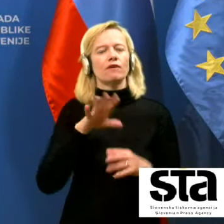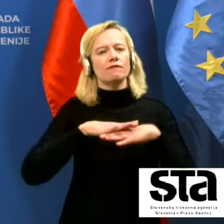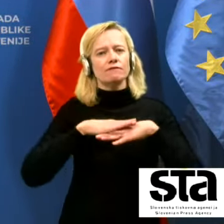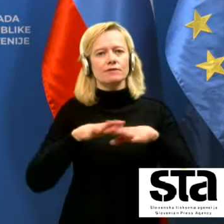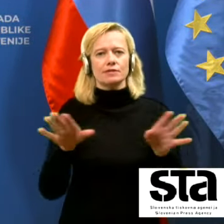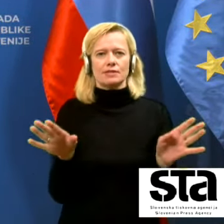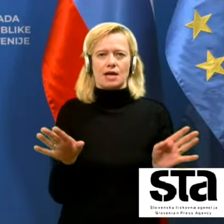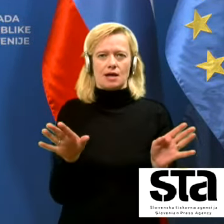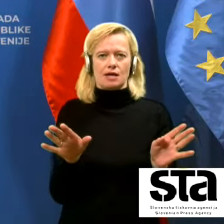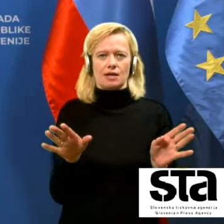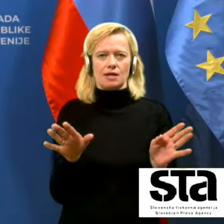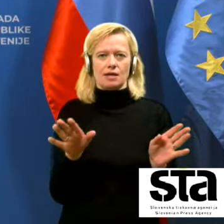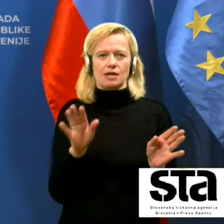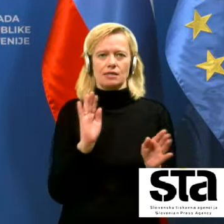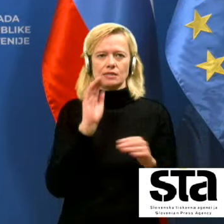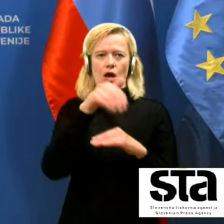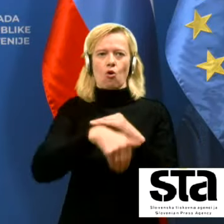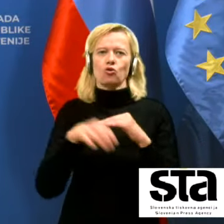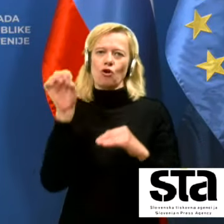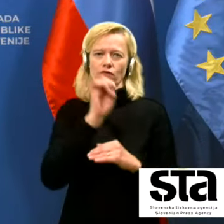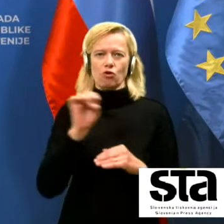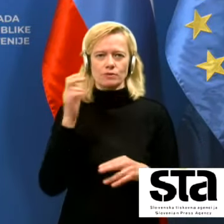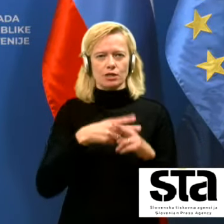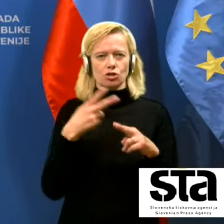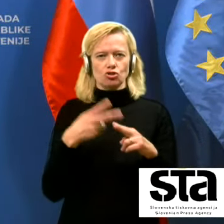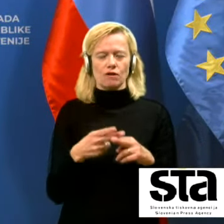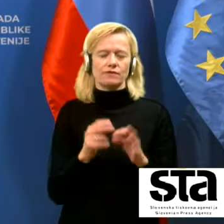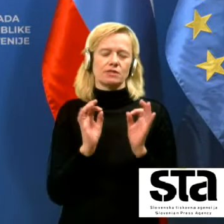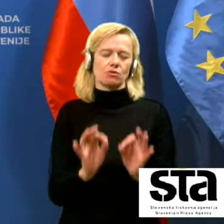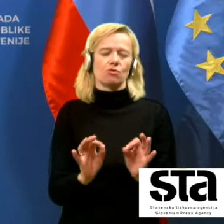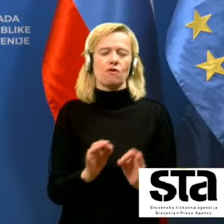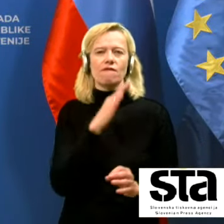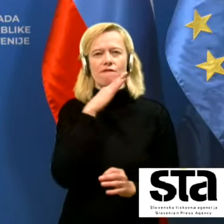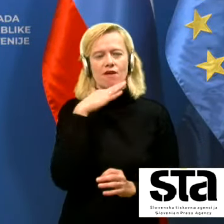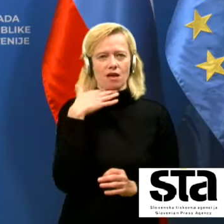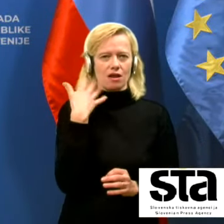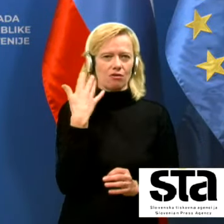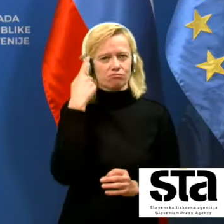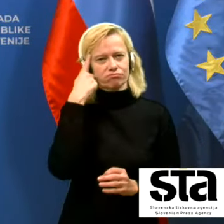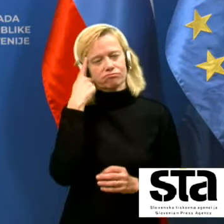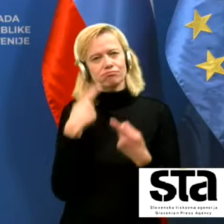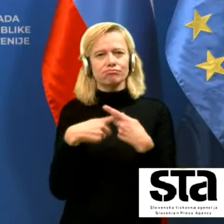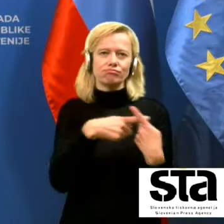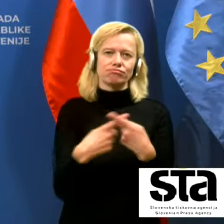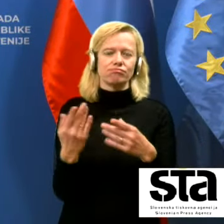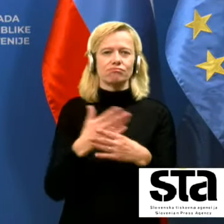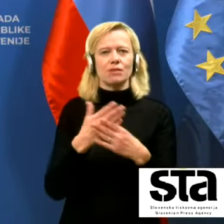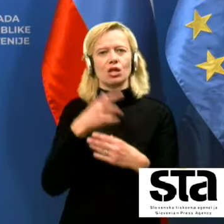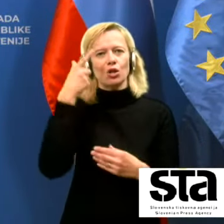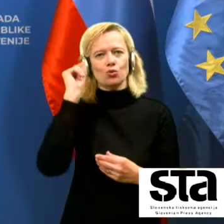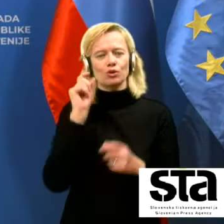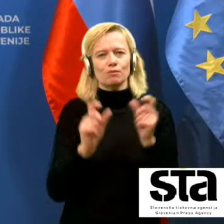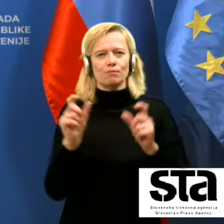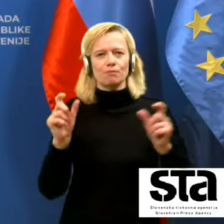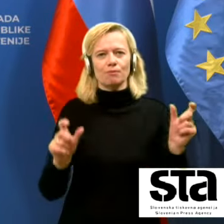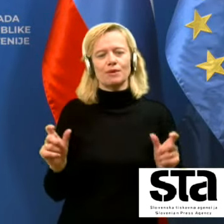vzahodnoevropskih državah gotovo veliko pomislekov med ljudmi glede